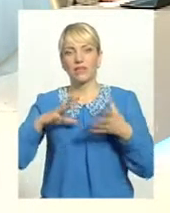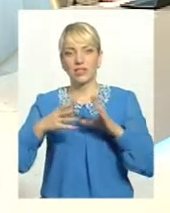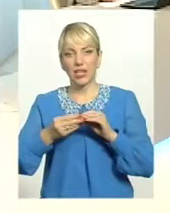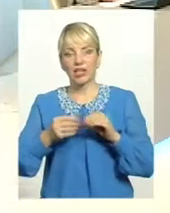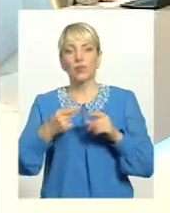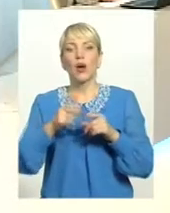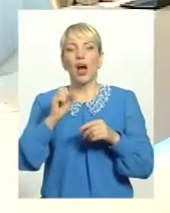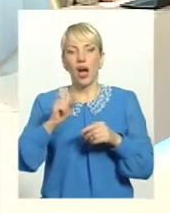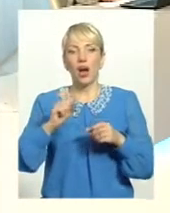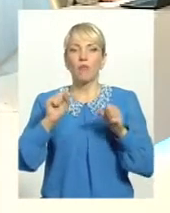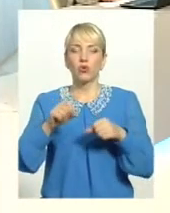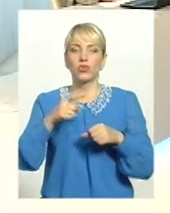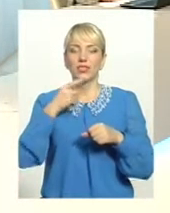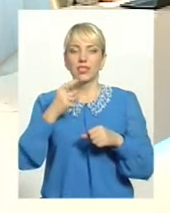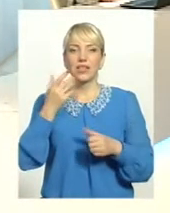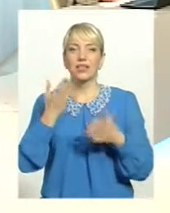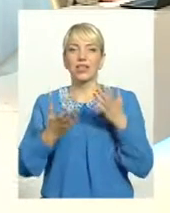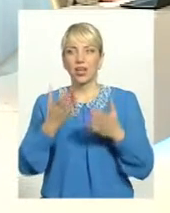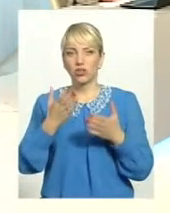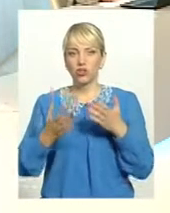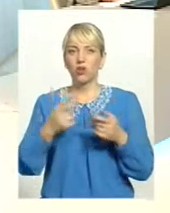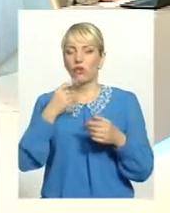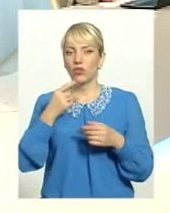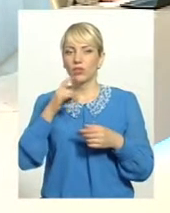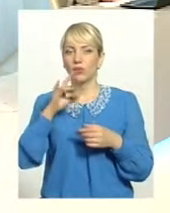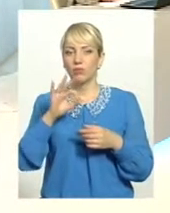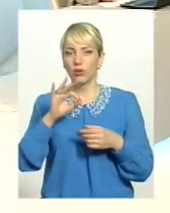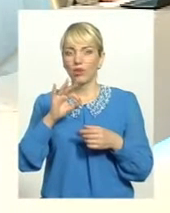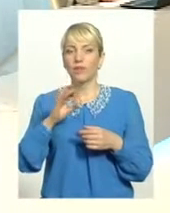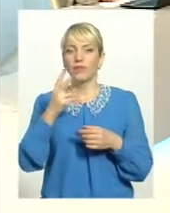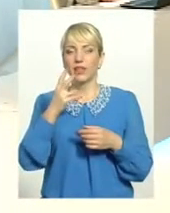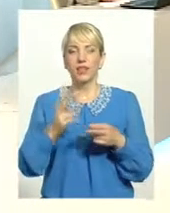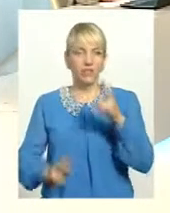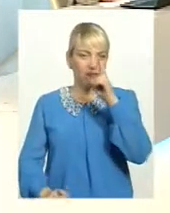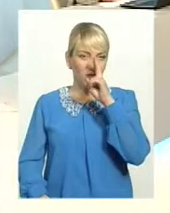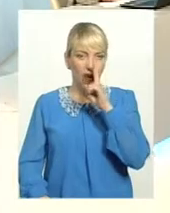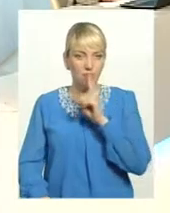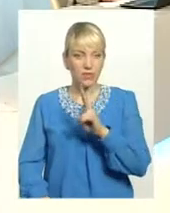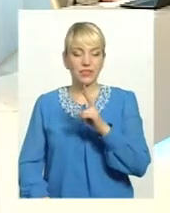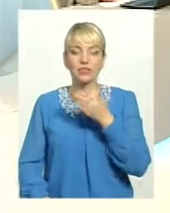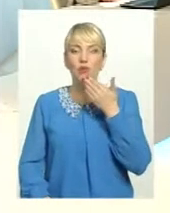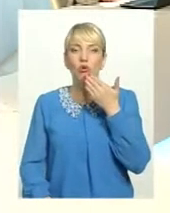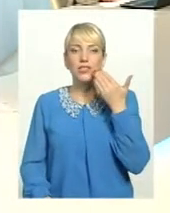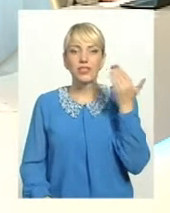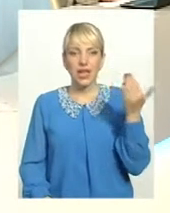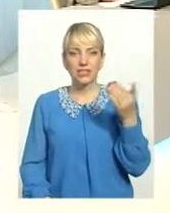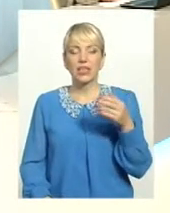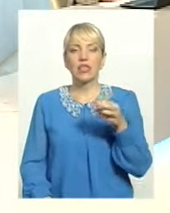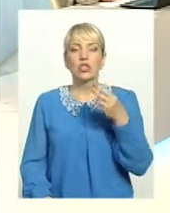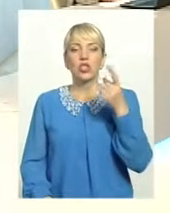хотілося б сказати, що якщо брати за два останніх місяці по місту Хмельницькому, у нас